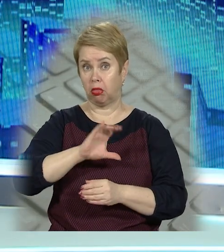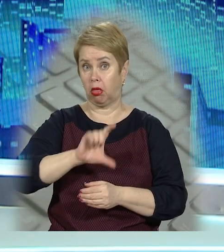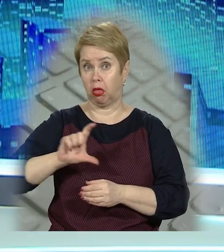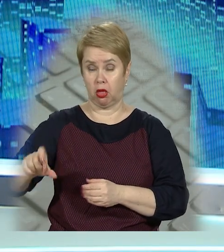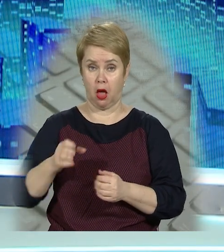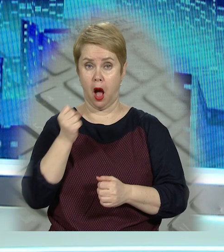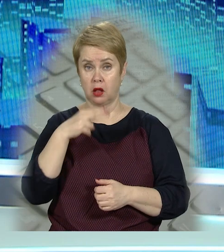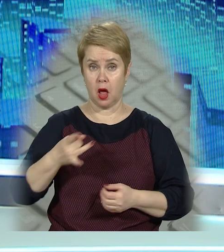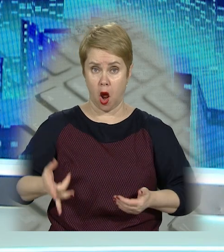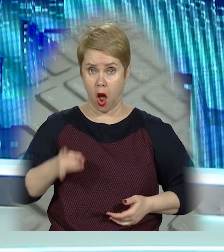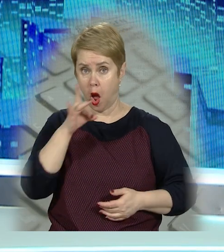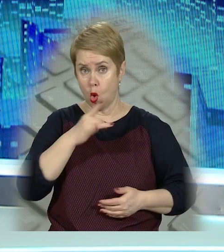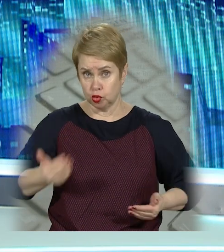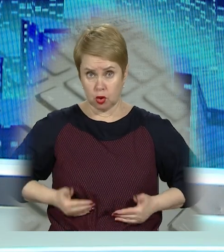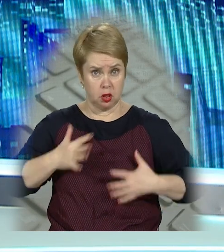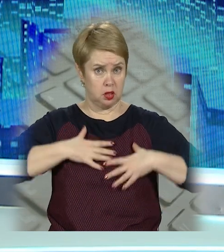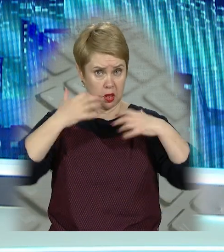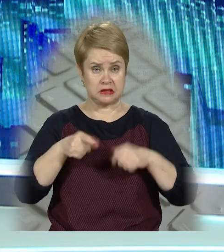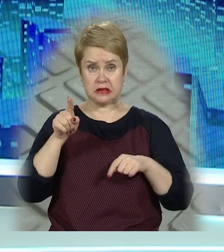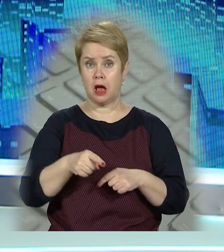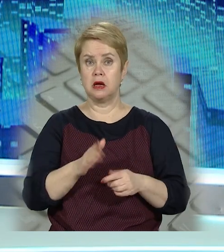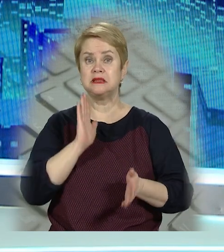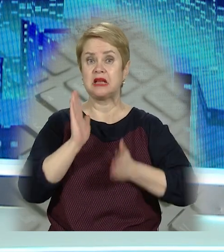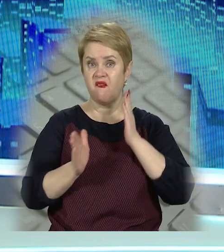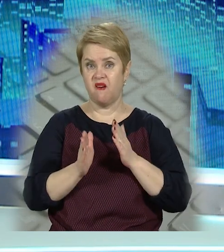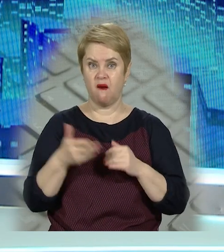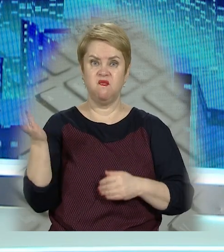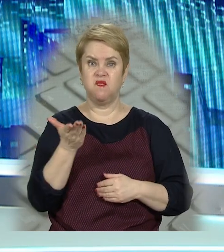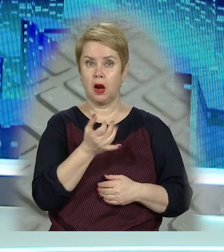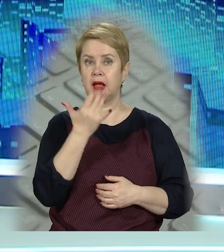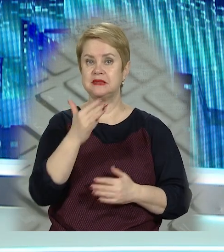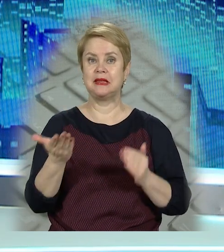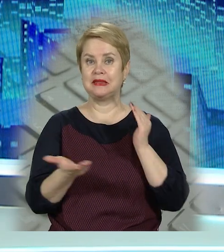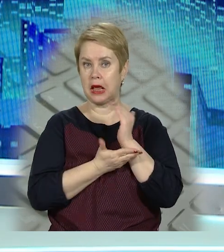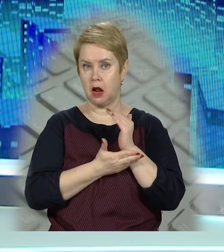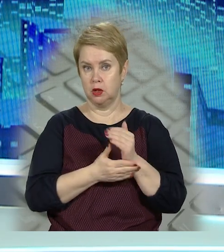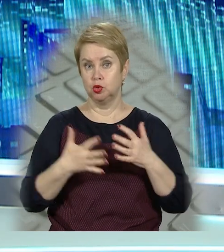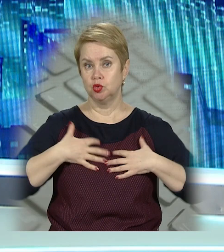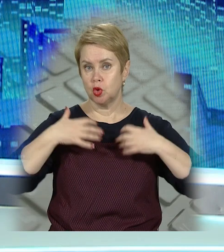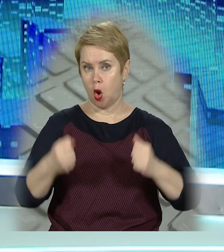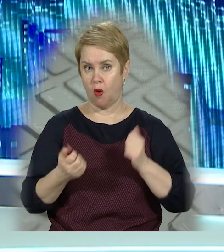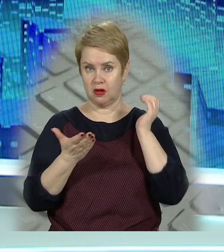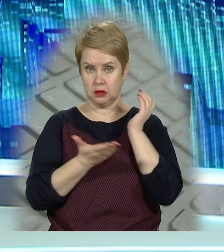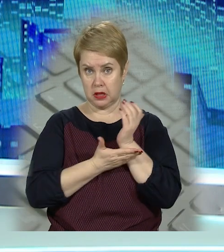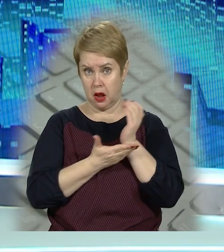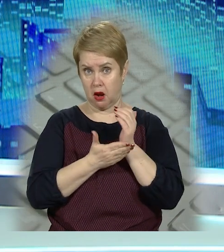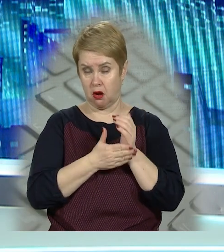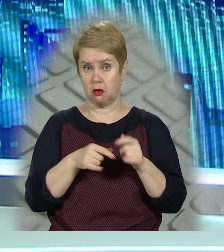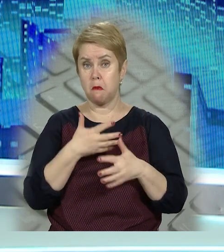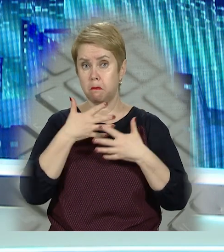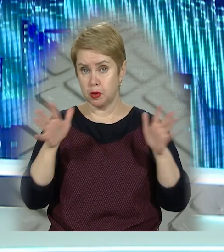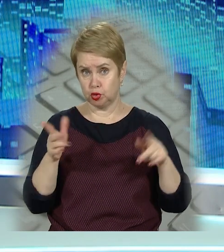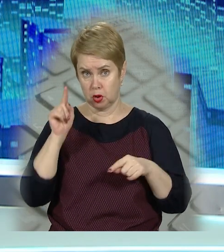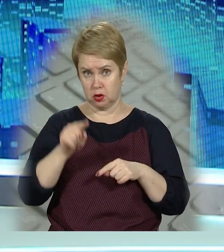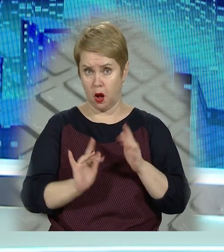Дніпрі Вайнда районі жителі не задоволені тим, що в тамтешньому сквері виробали кілька десятків начебто здорових дерев. У переважній